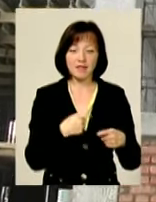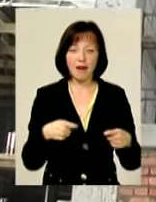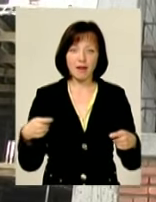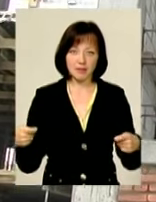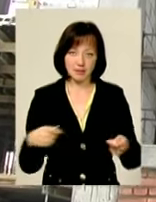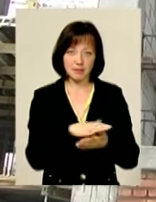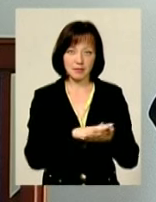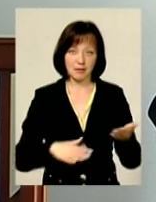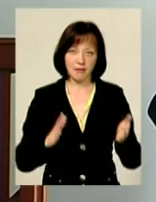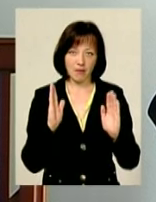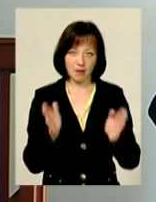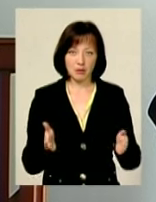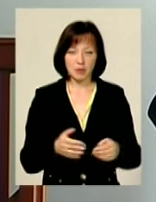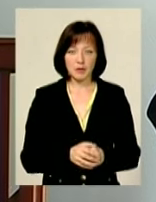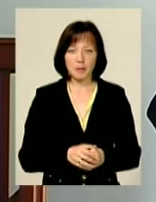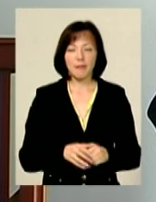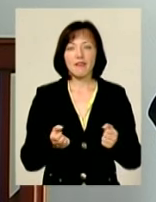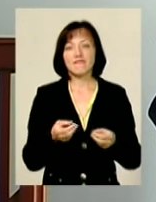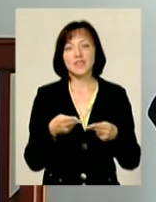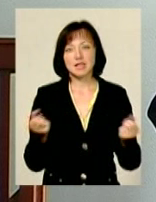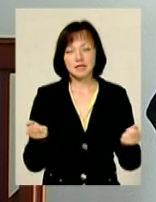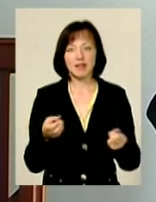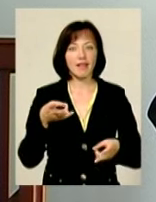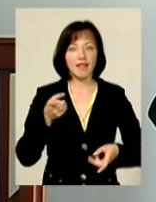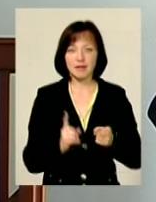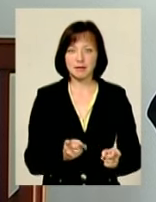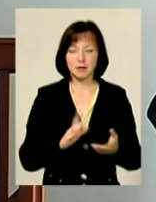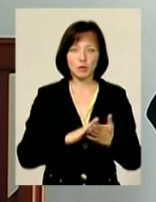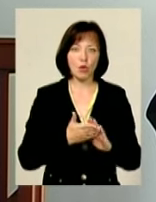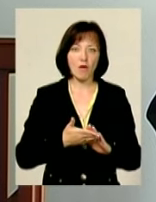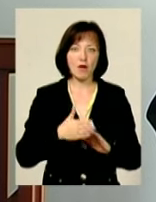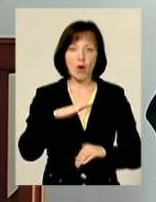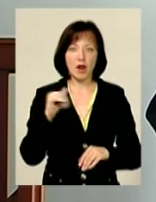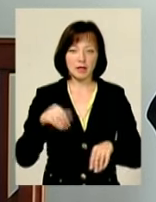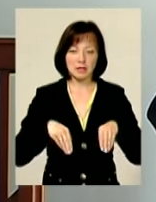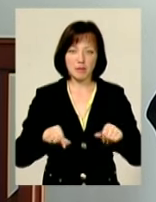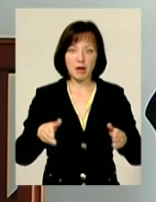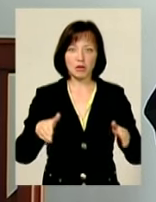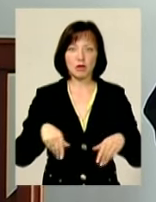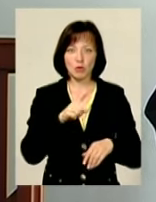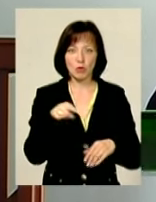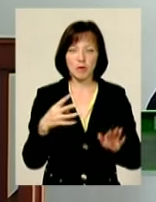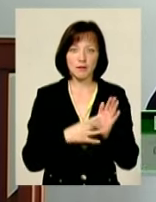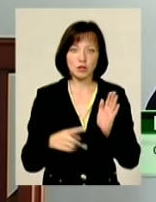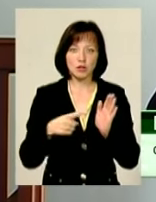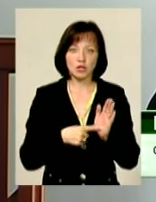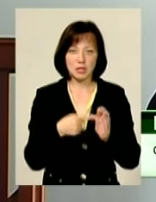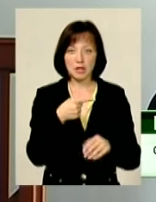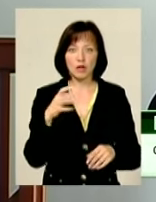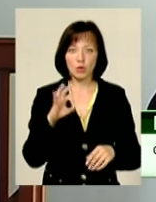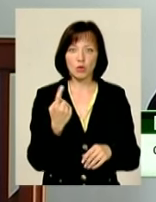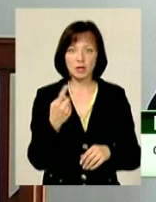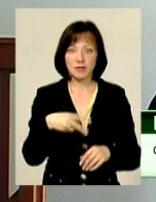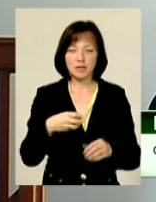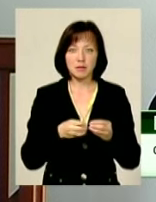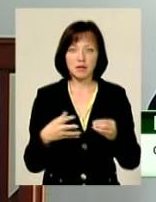справі триватиме. Визнати недійсний договір оренди земельної ділянки номер 096-01-2013